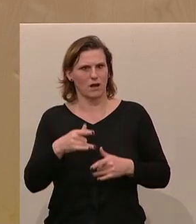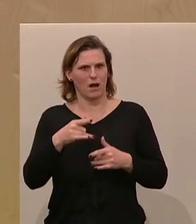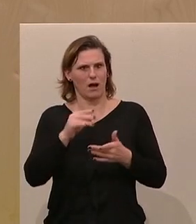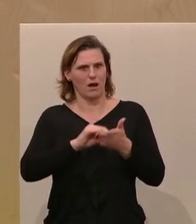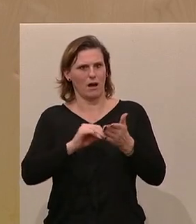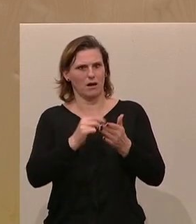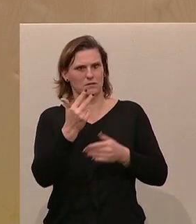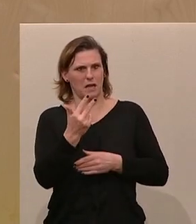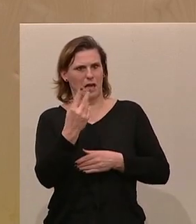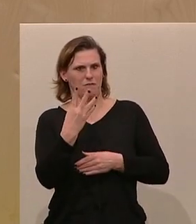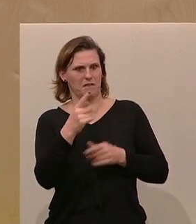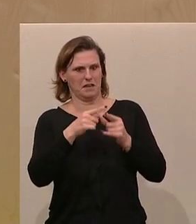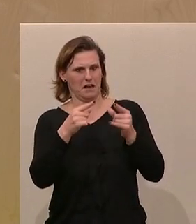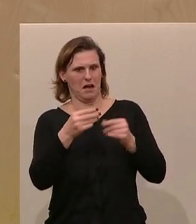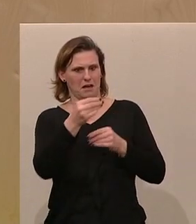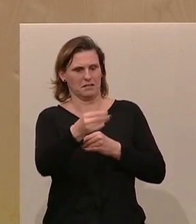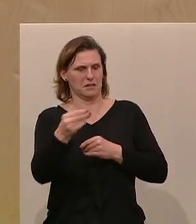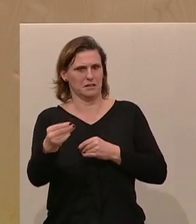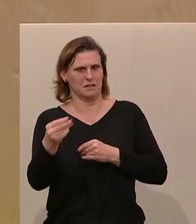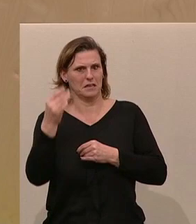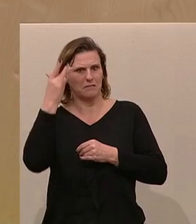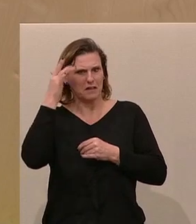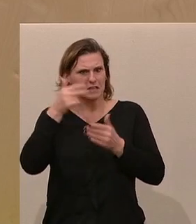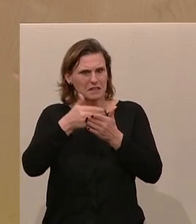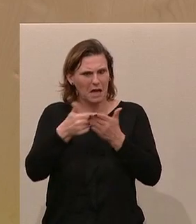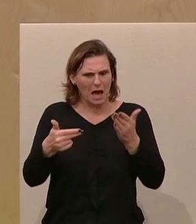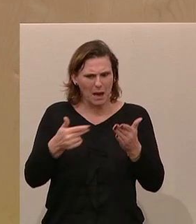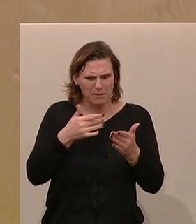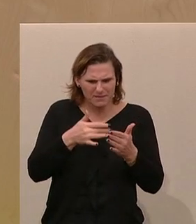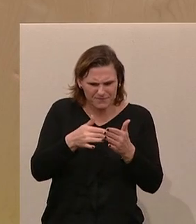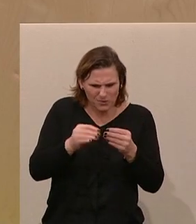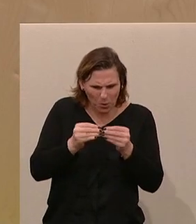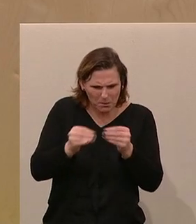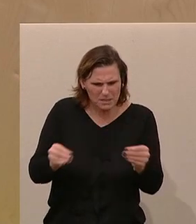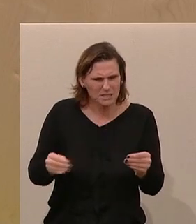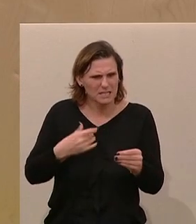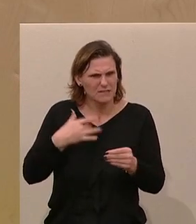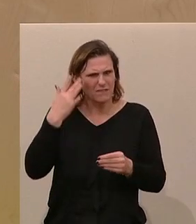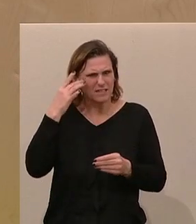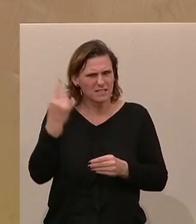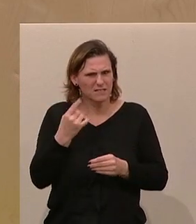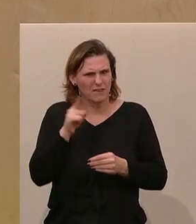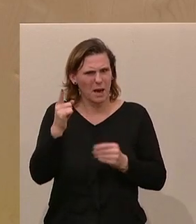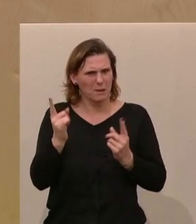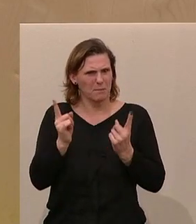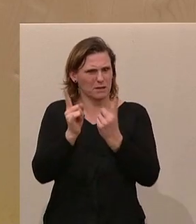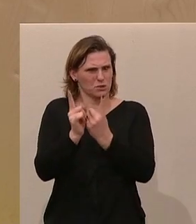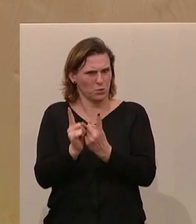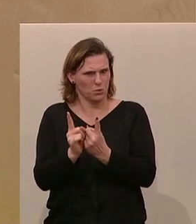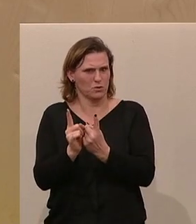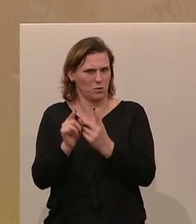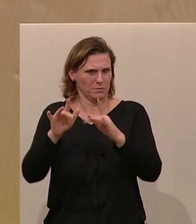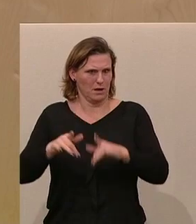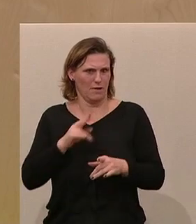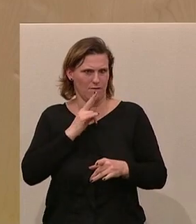drei, vier E-Cards mit und keiner weiß, weil man den Namen teilweise nicht aussprechen kann. Also, wie soll man wissen, ob diese Person, die vor einem